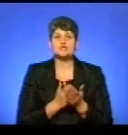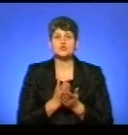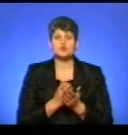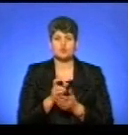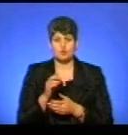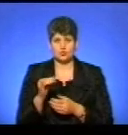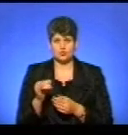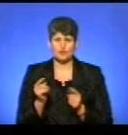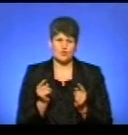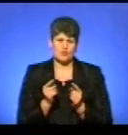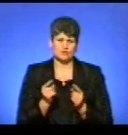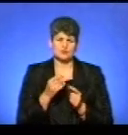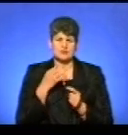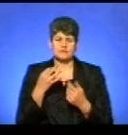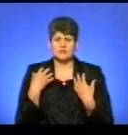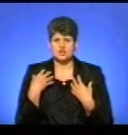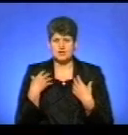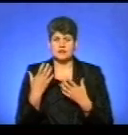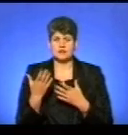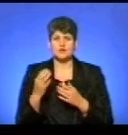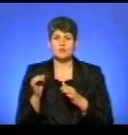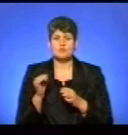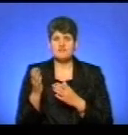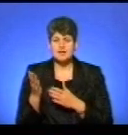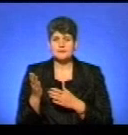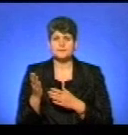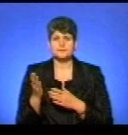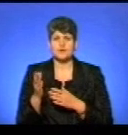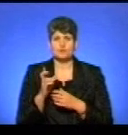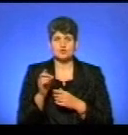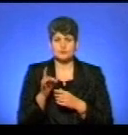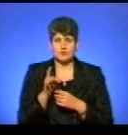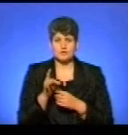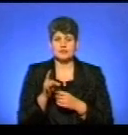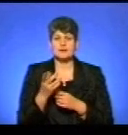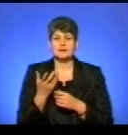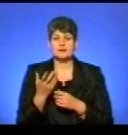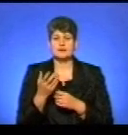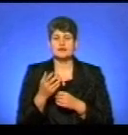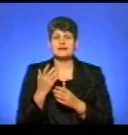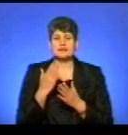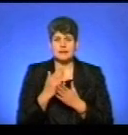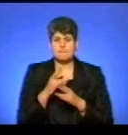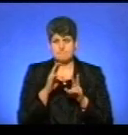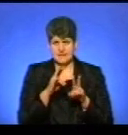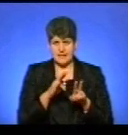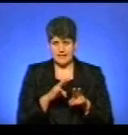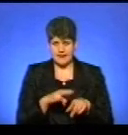Сказав досить коротко, так виконував начальник управління в Бучерському районі, іде перегляд тих